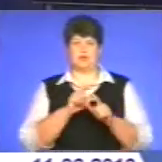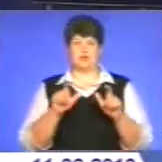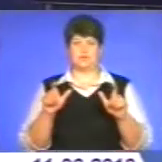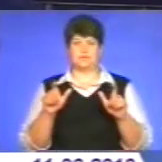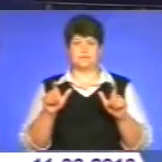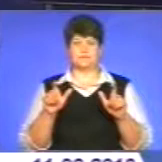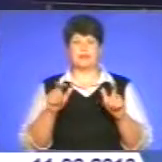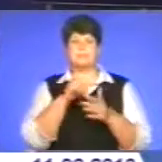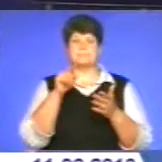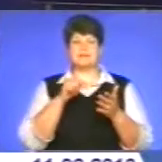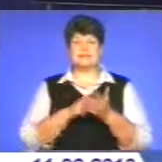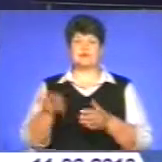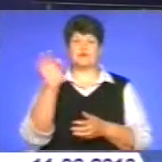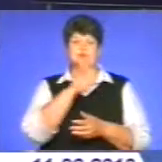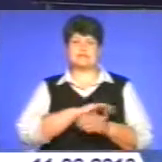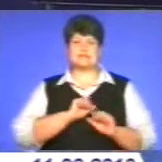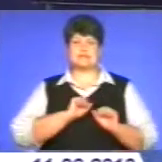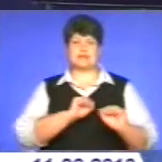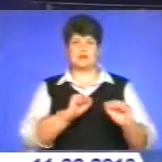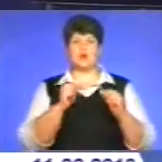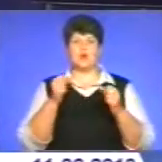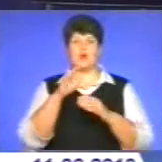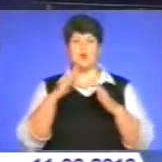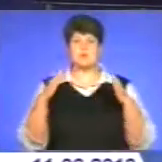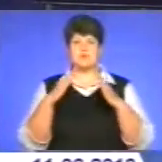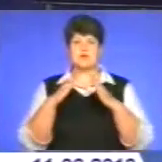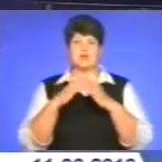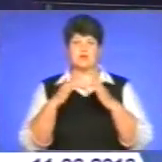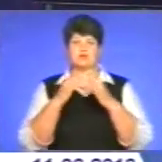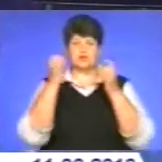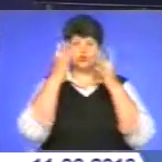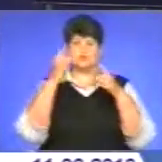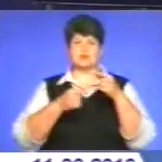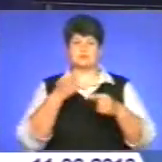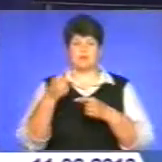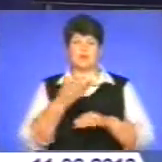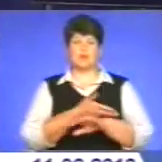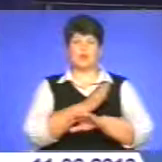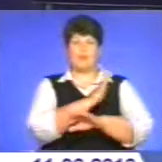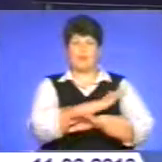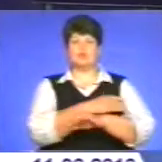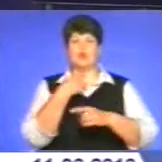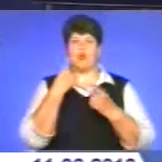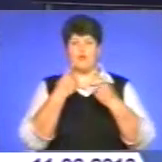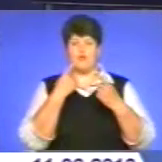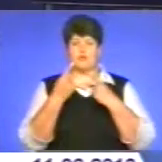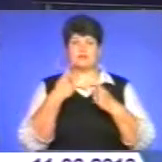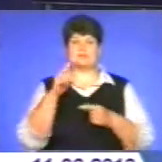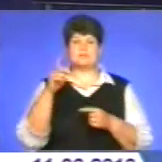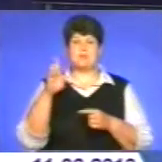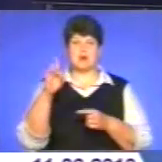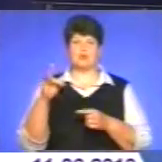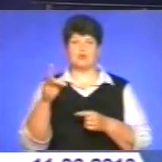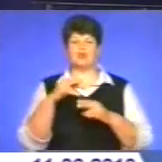Питання використання і захисту об'єктів культурної спадщини України та Польщі обговорили під час виїзного засідання у Збераському замку.